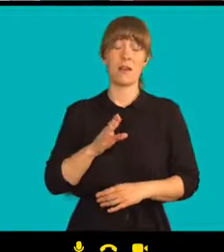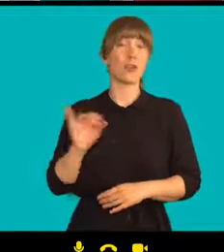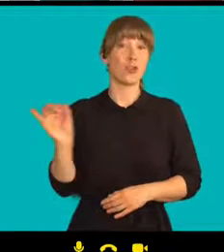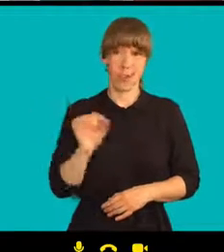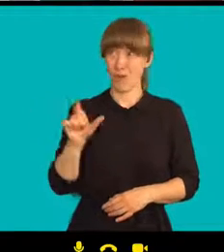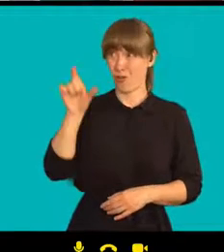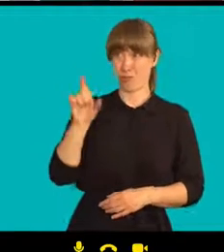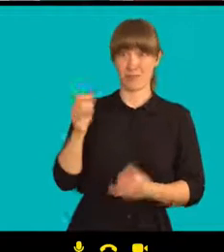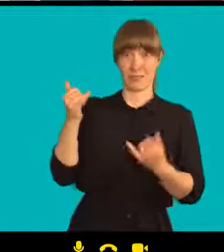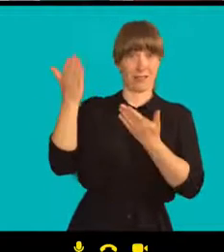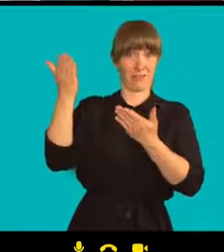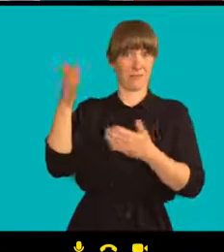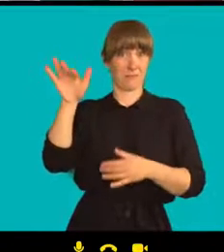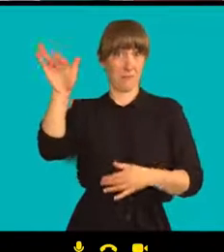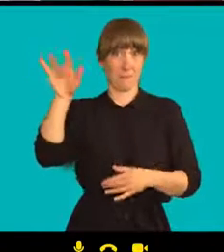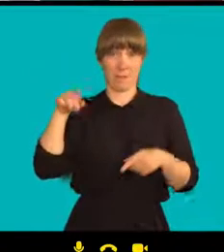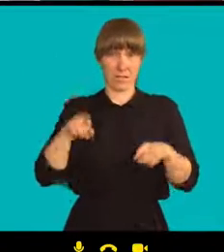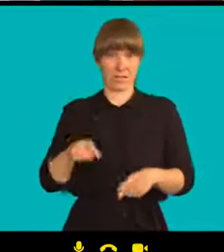blázna,